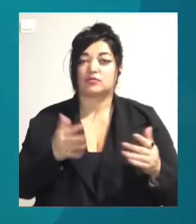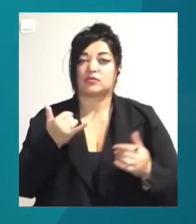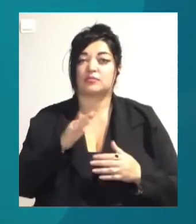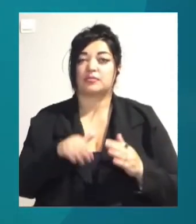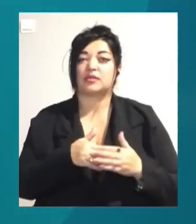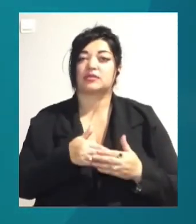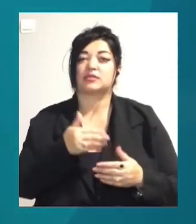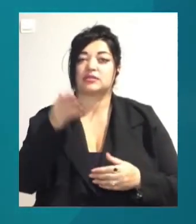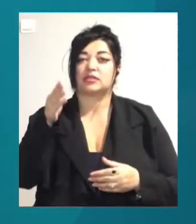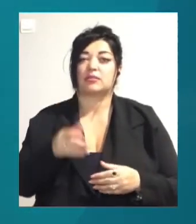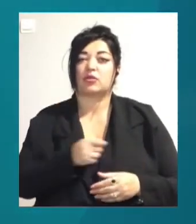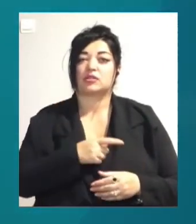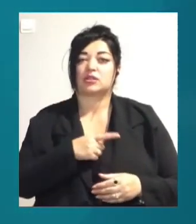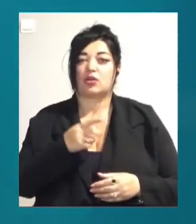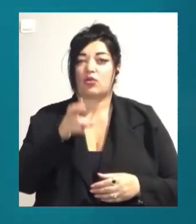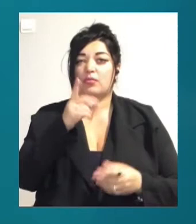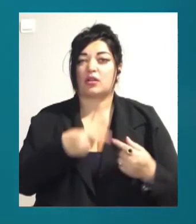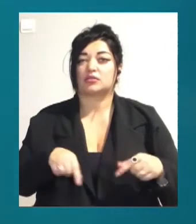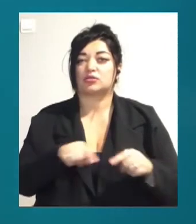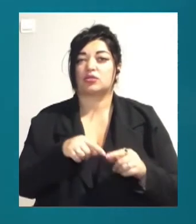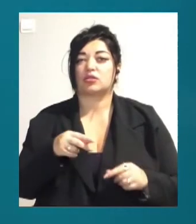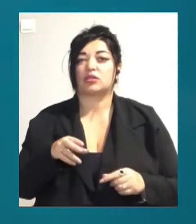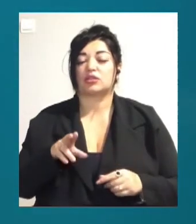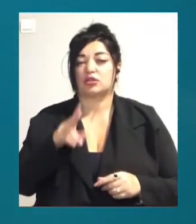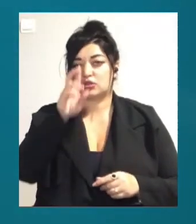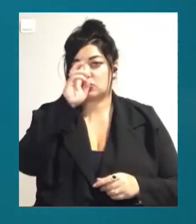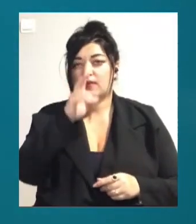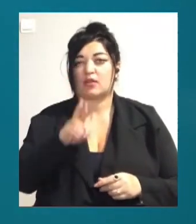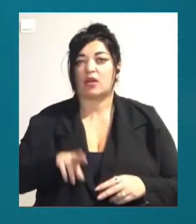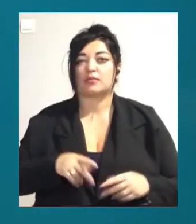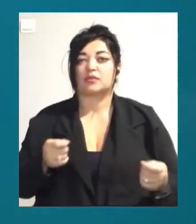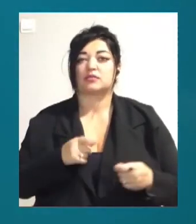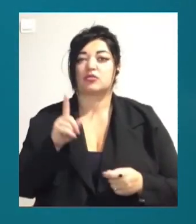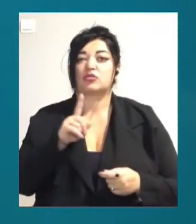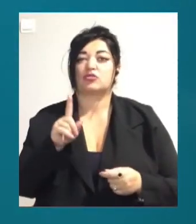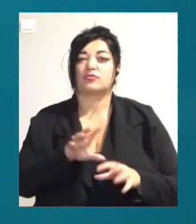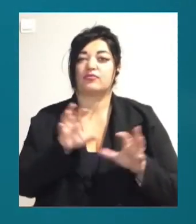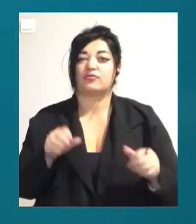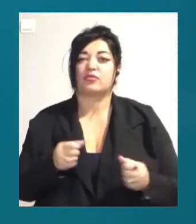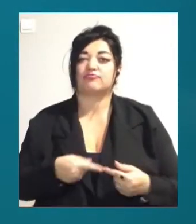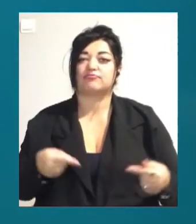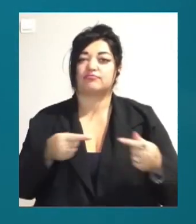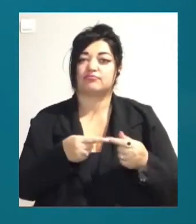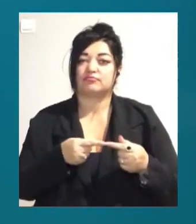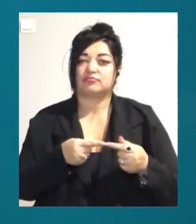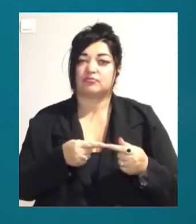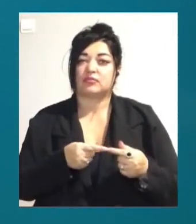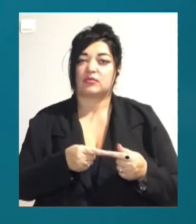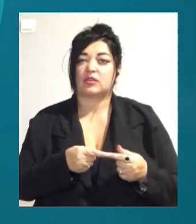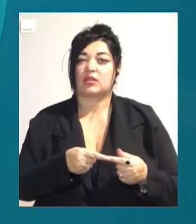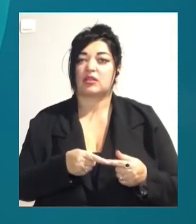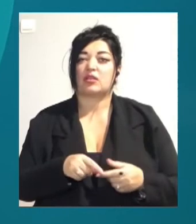державної адміністрації. Екозахисники виступали за те, аби влада приділяла більше уваги темі захисту довкілля. Мисливці